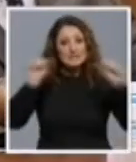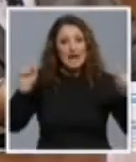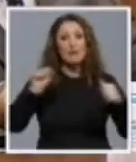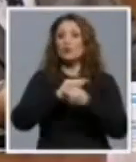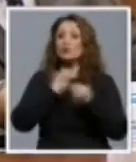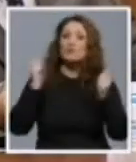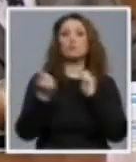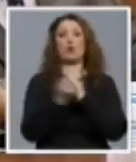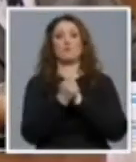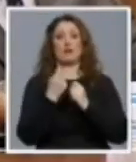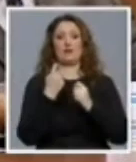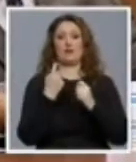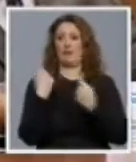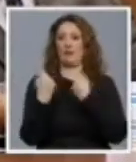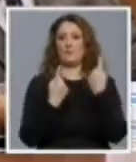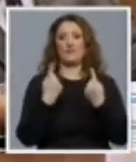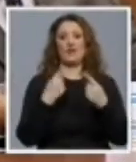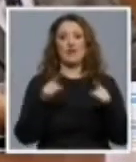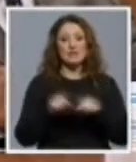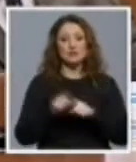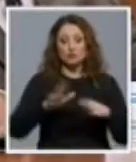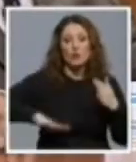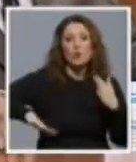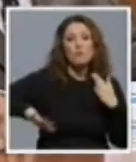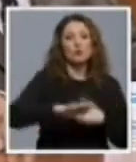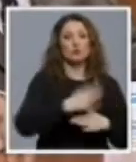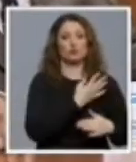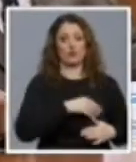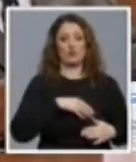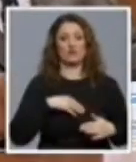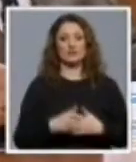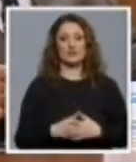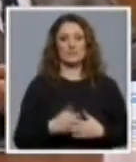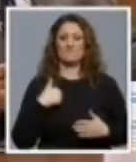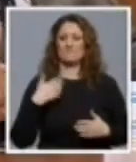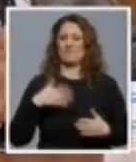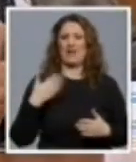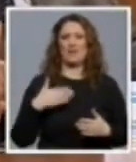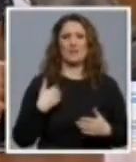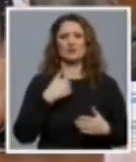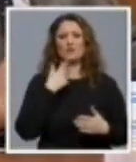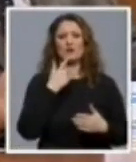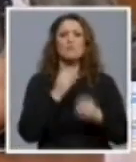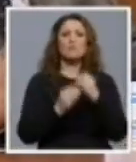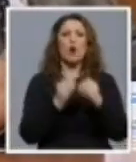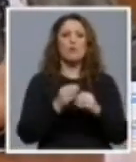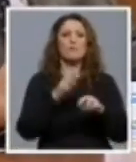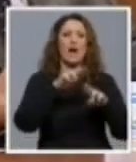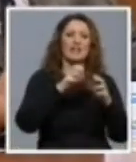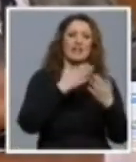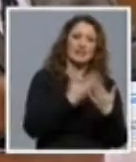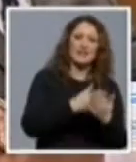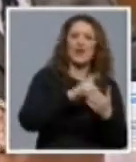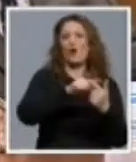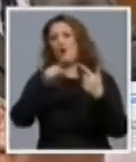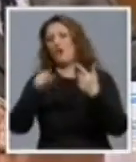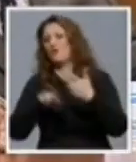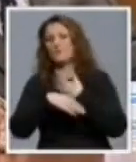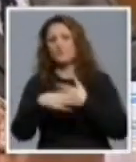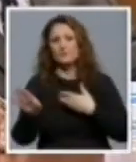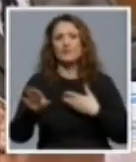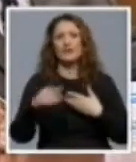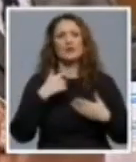ukupne politike na prostor Republike Hrvatske. Stoga, ja ne bi ovdje locirao problem na HDZ ili na ovoj nono. Volio bi da